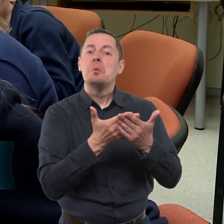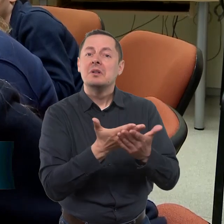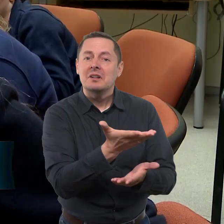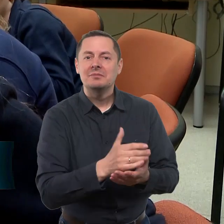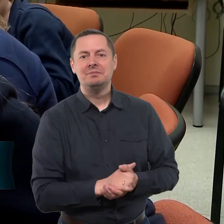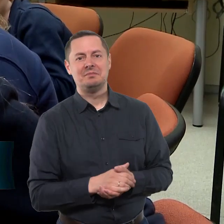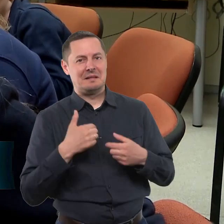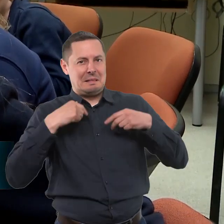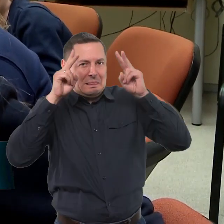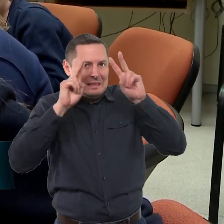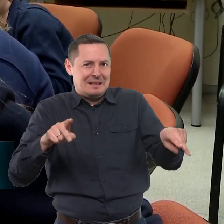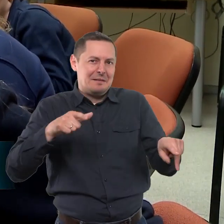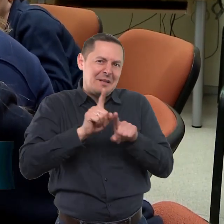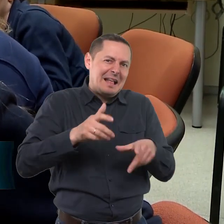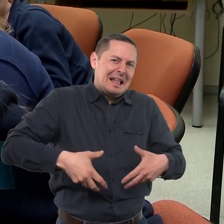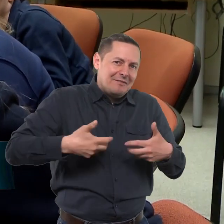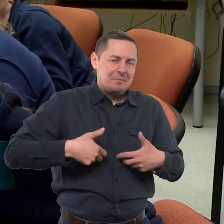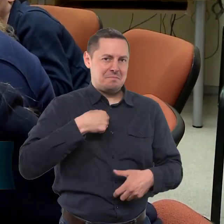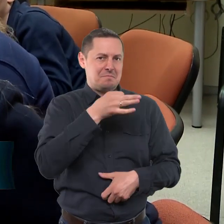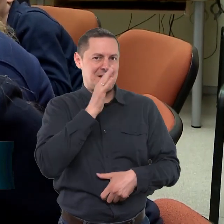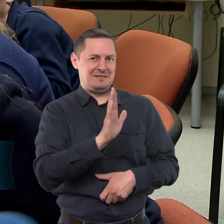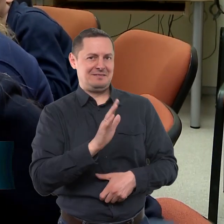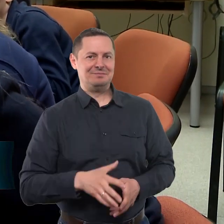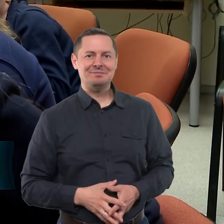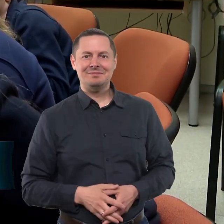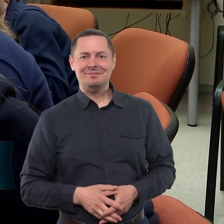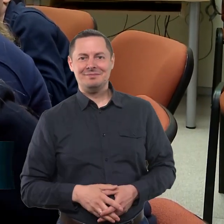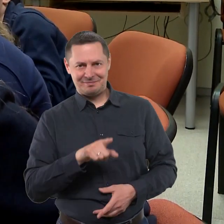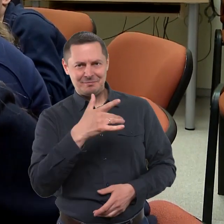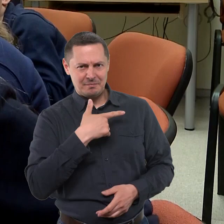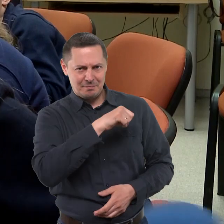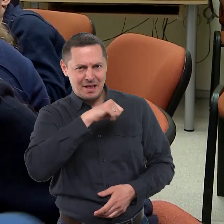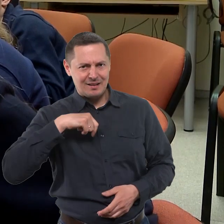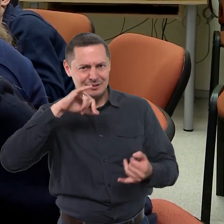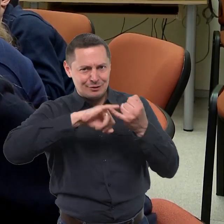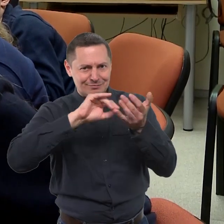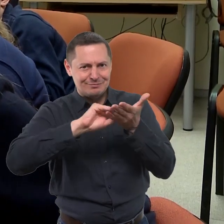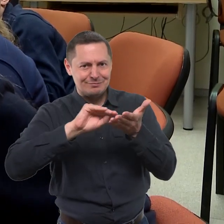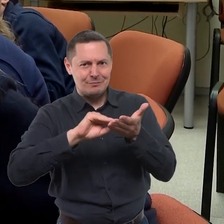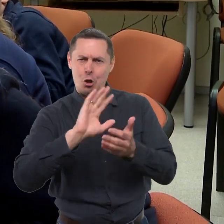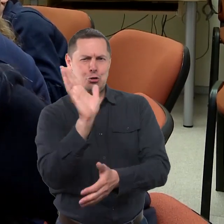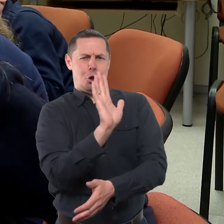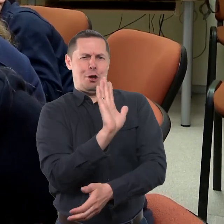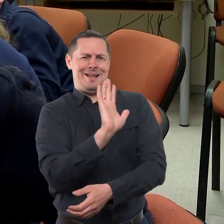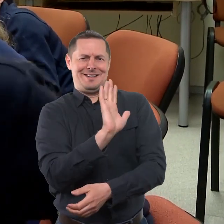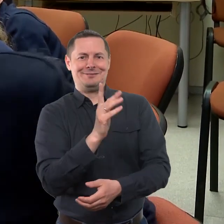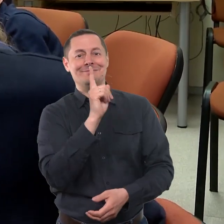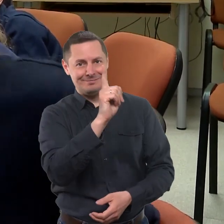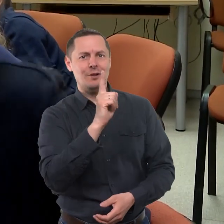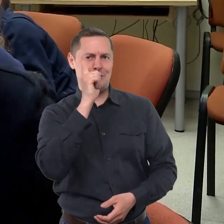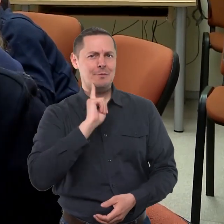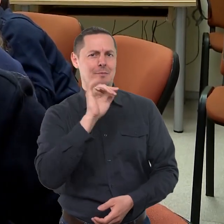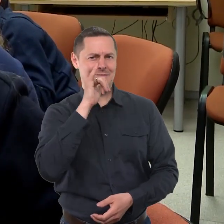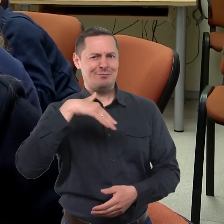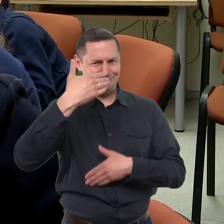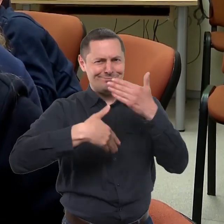Nežinom, bet man tiesiog labai patinka gyvūnų įsakiausiai. O gal ir patikuri kažkokias istorijas? Ne, norėčiau